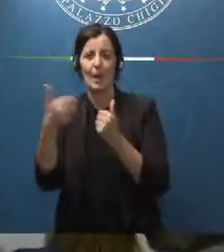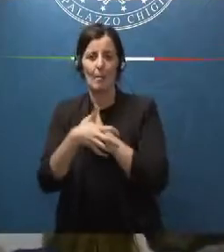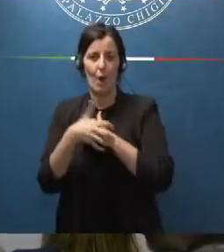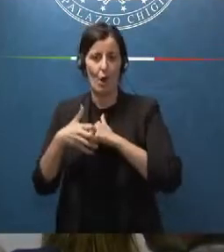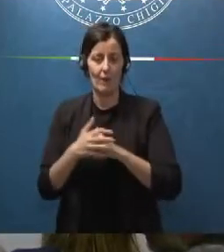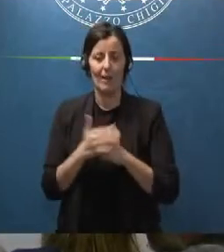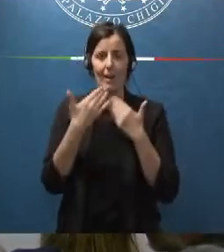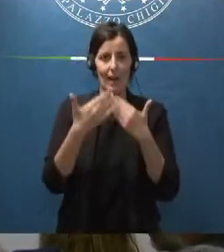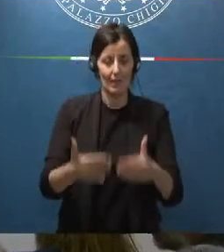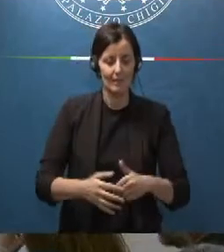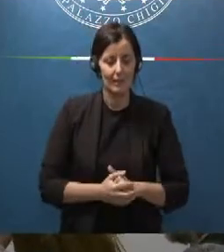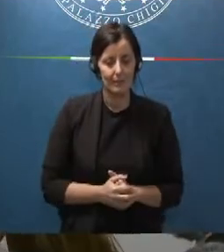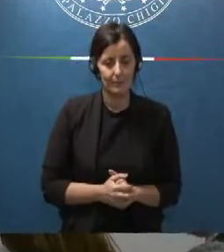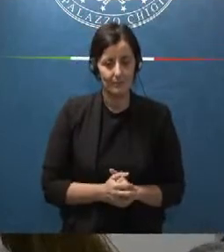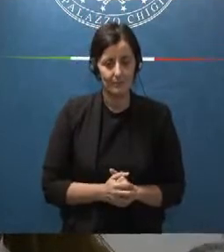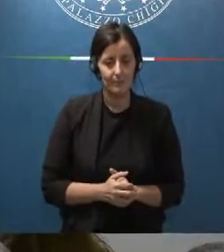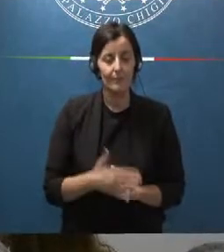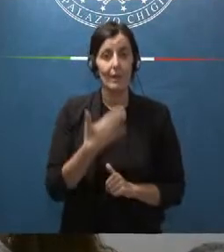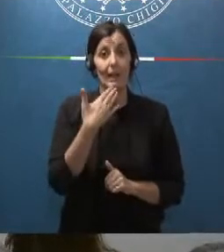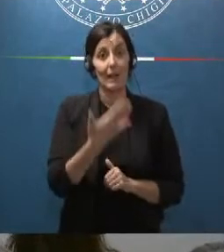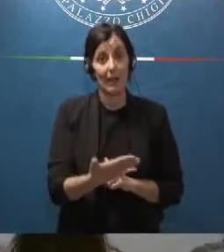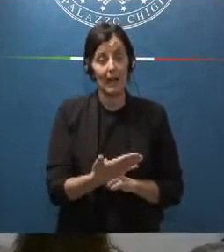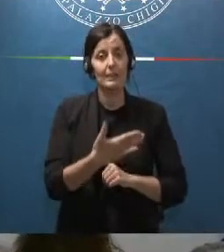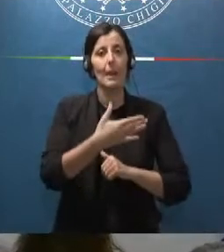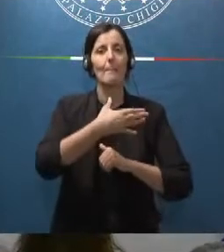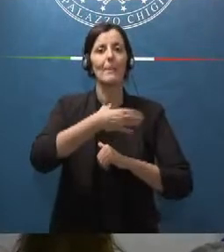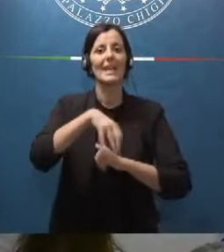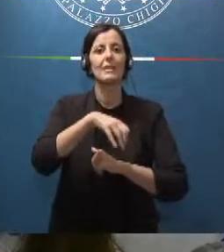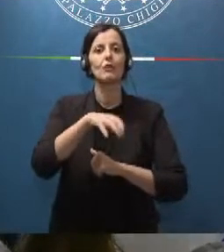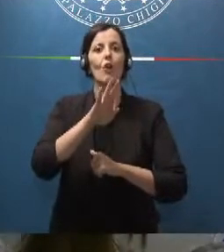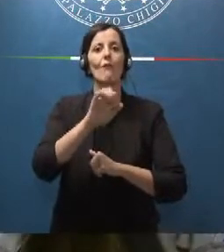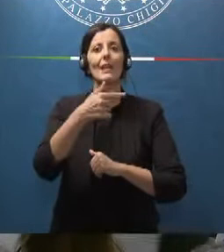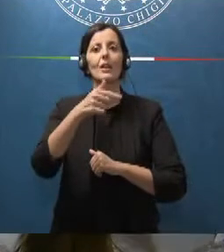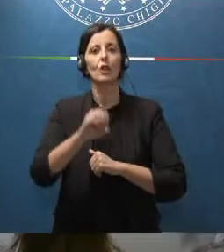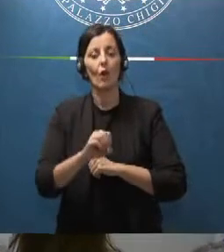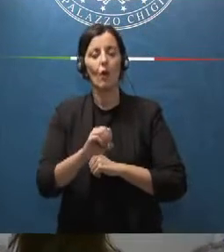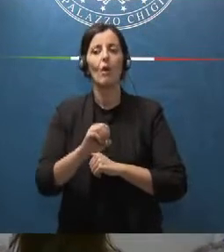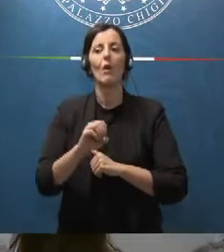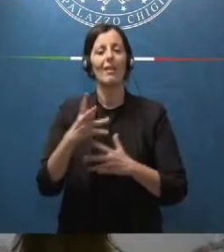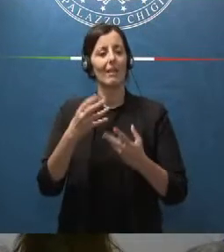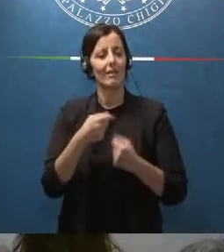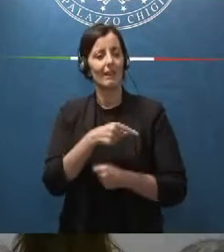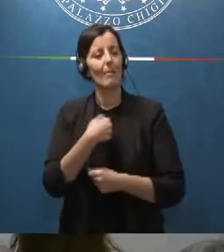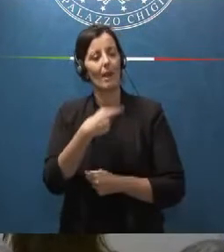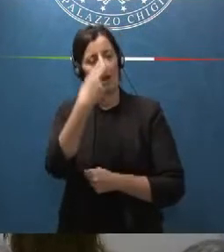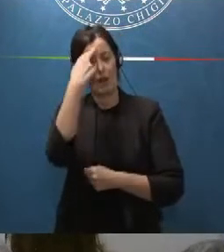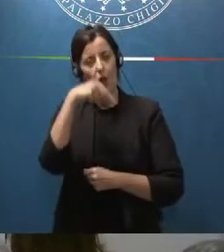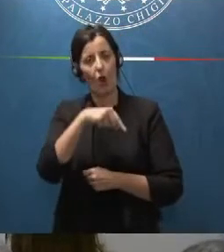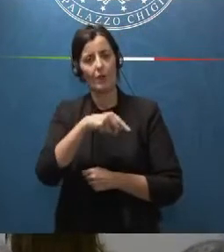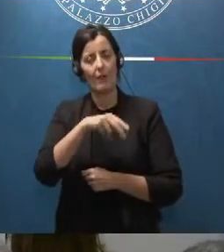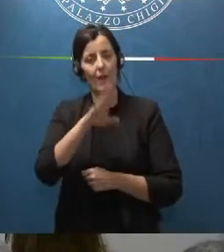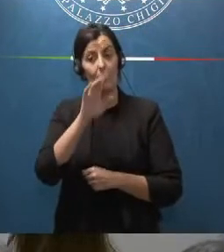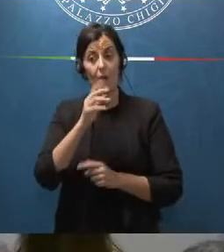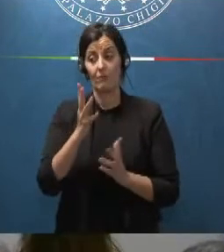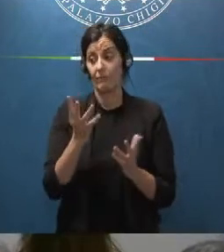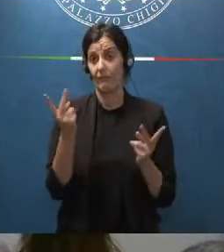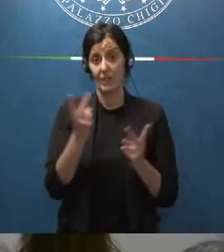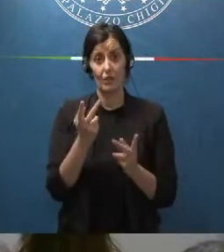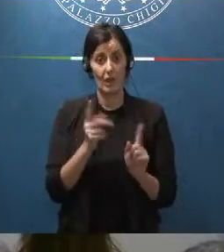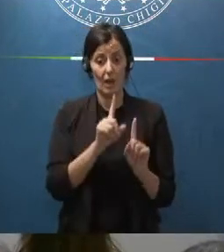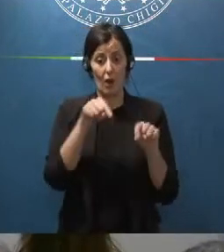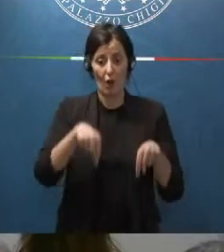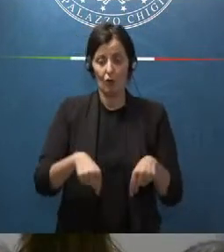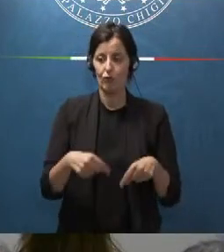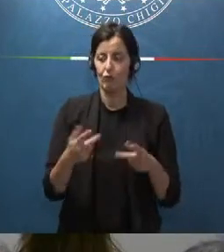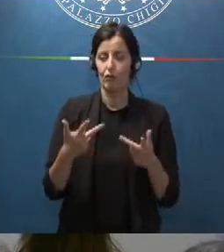grazie con il ministro Fitto ricordavamo essendo oggi l